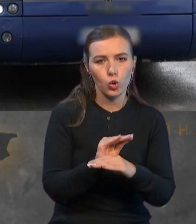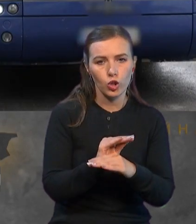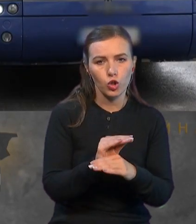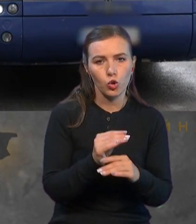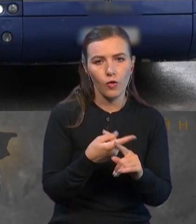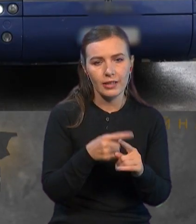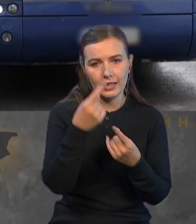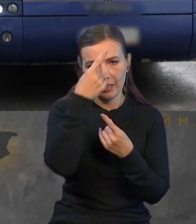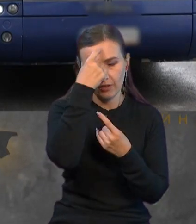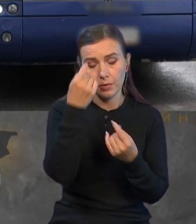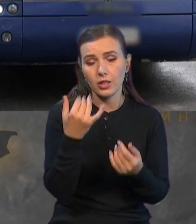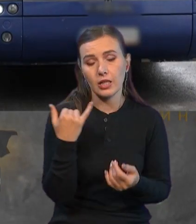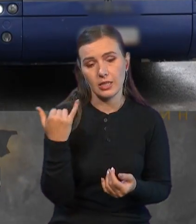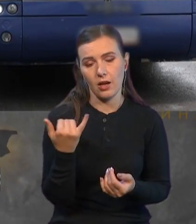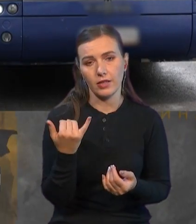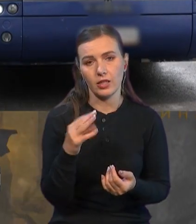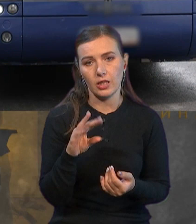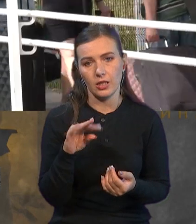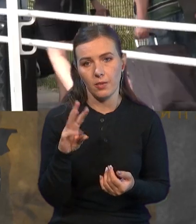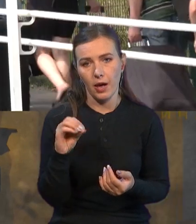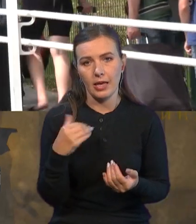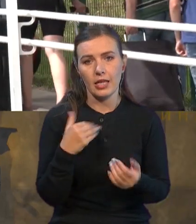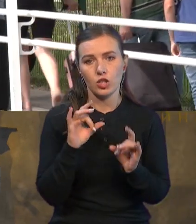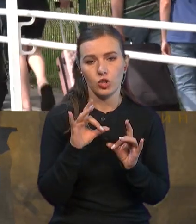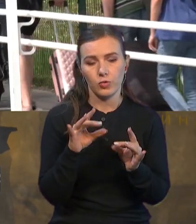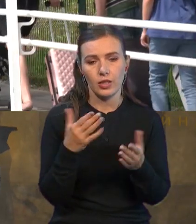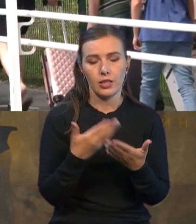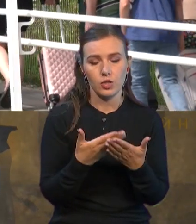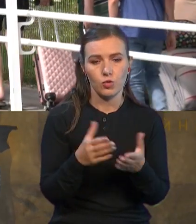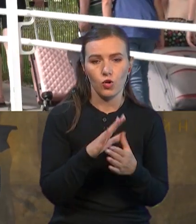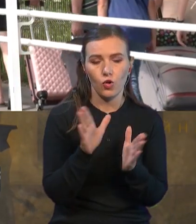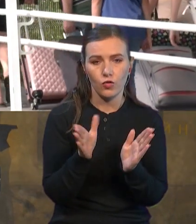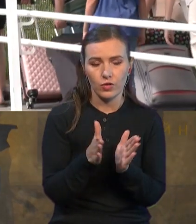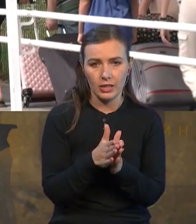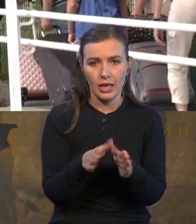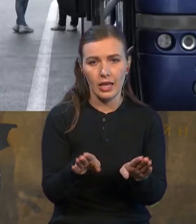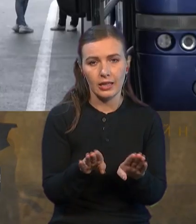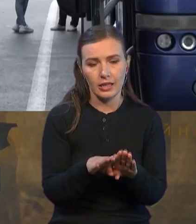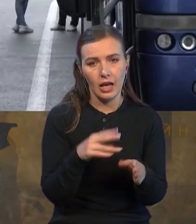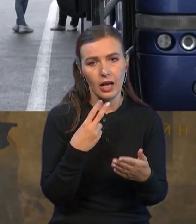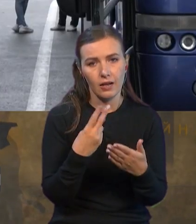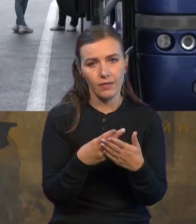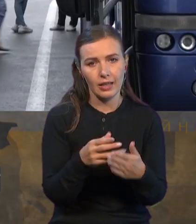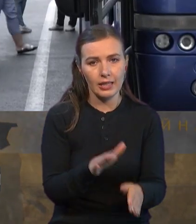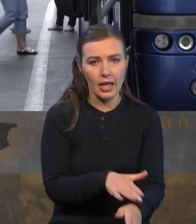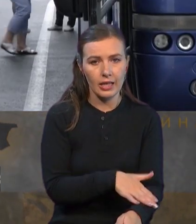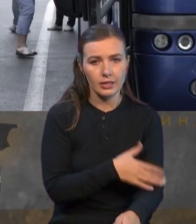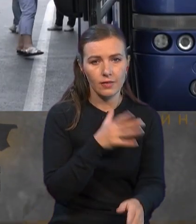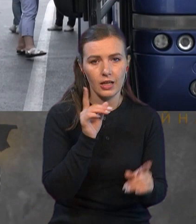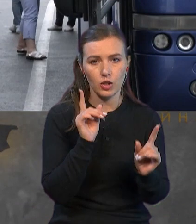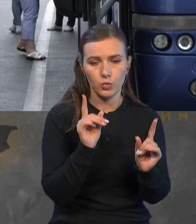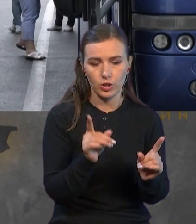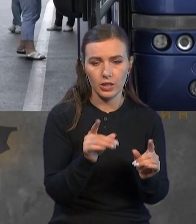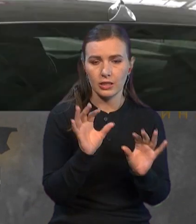інформацій, яка їх цікавитиме. Тобто я розповідаю, начебто це так виглядає тривалий процес, а насправді